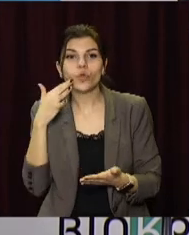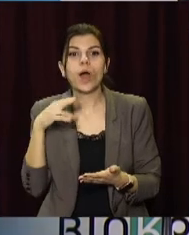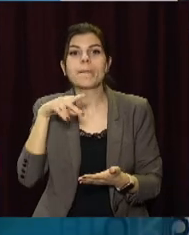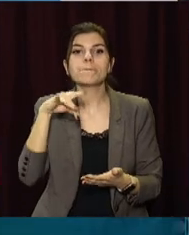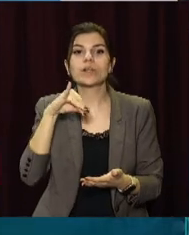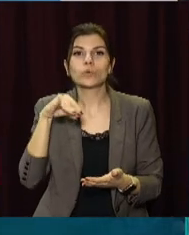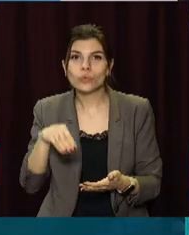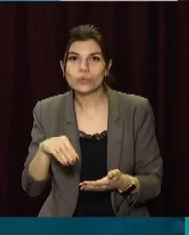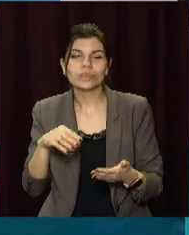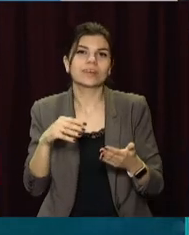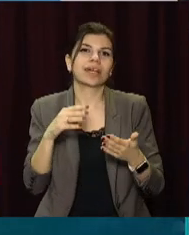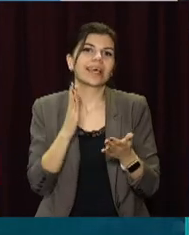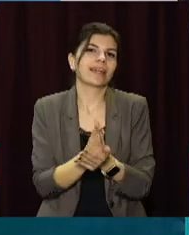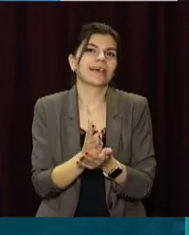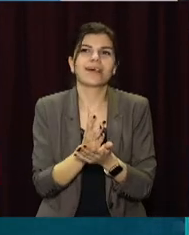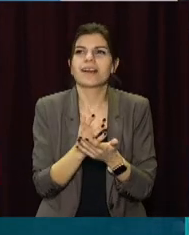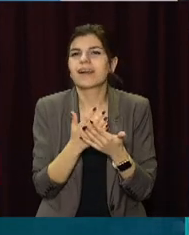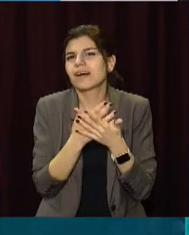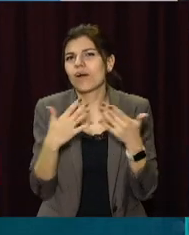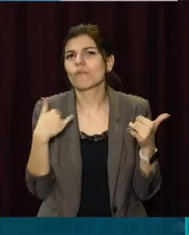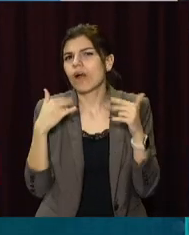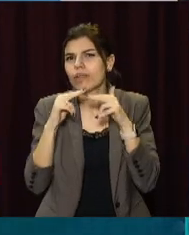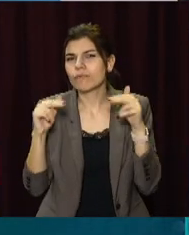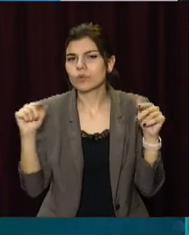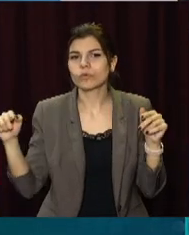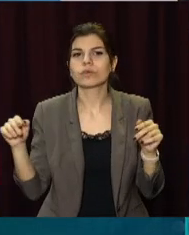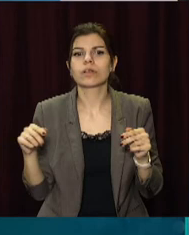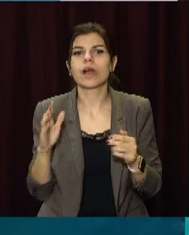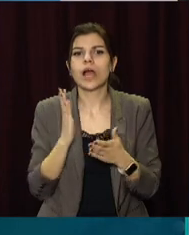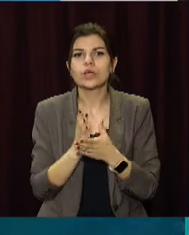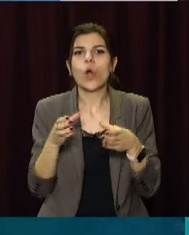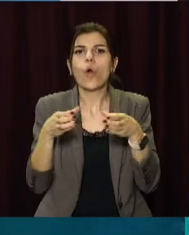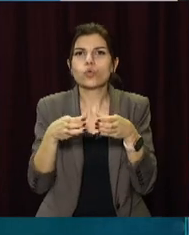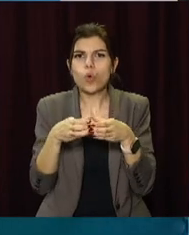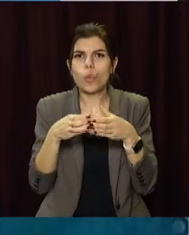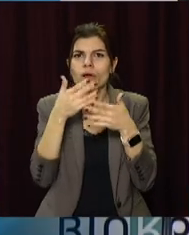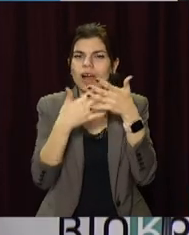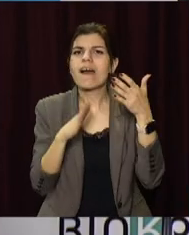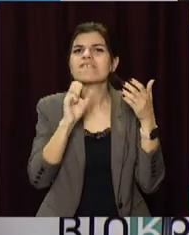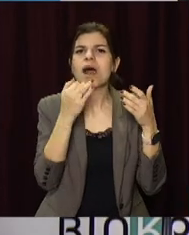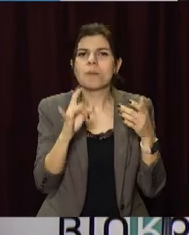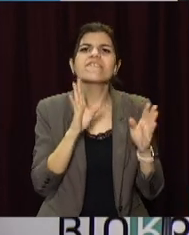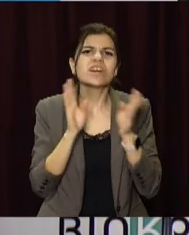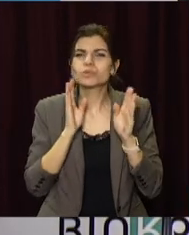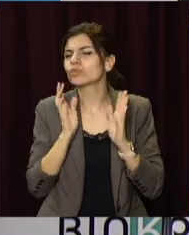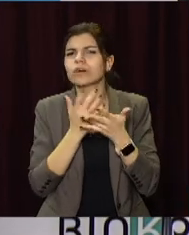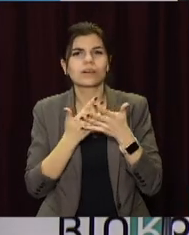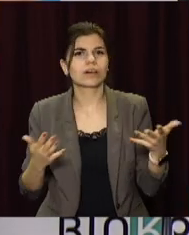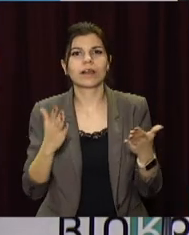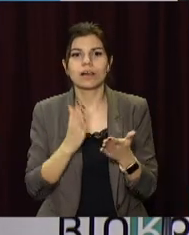є багато волонтерів. Дуже багато у нас в Дніпропетровській є груп волонтерів, в Айбері, і в Фейсбуці, де